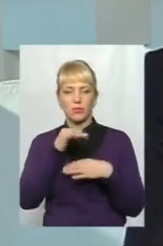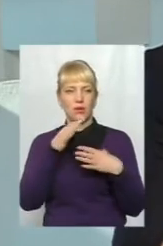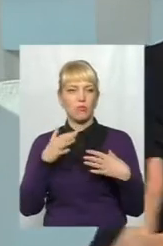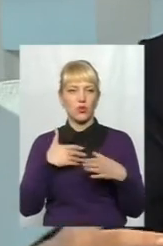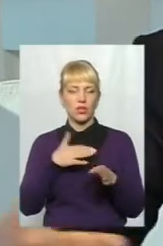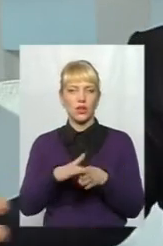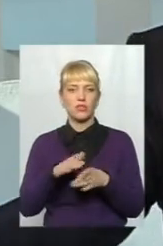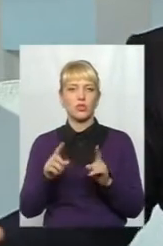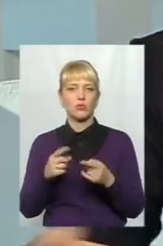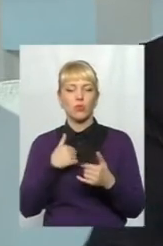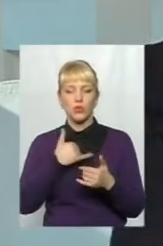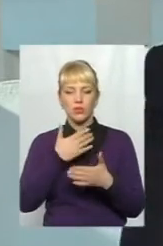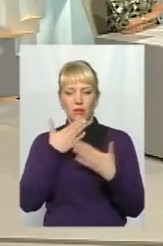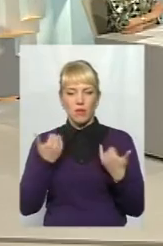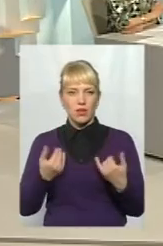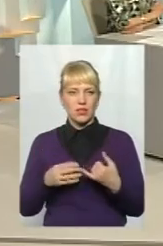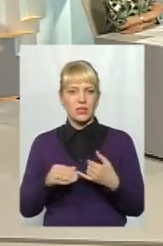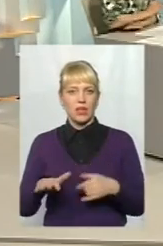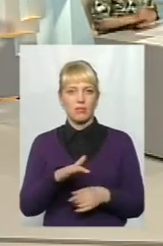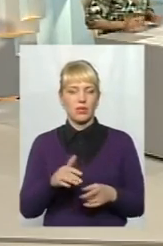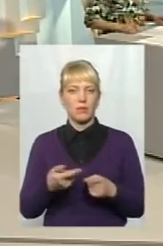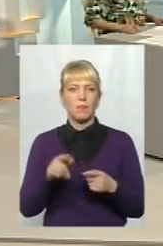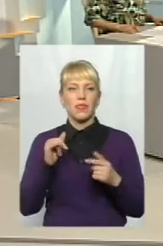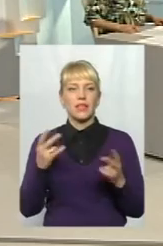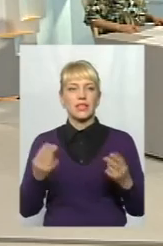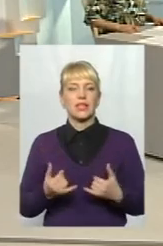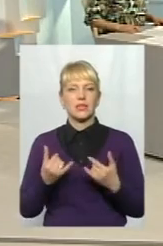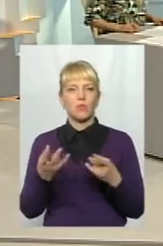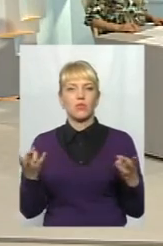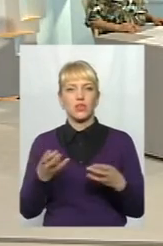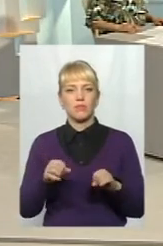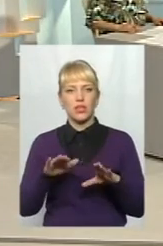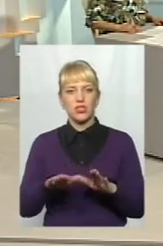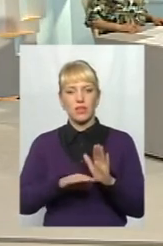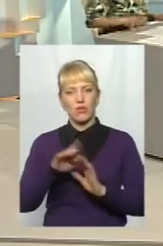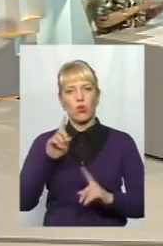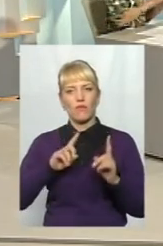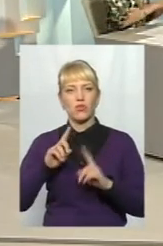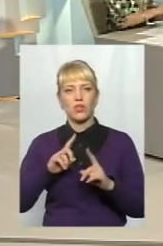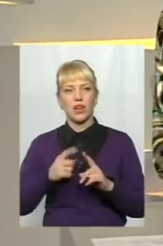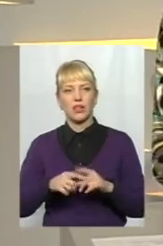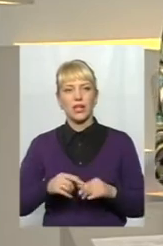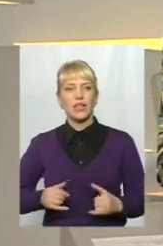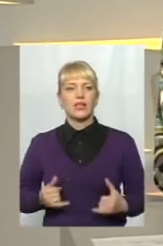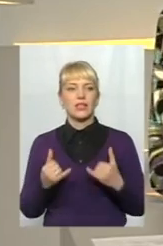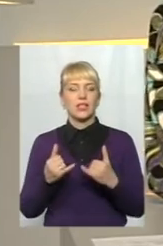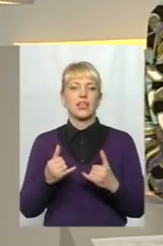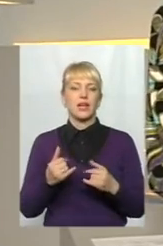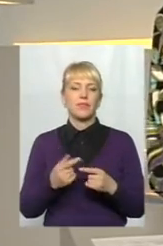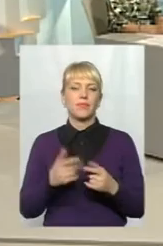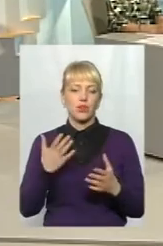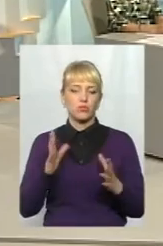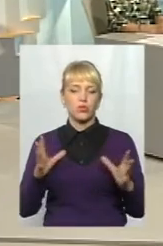реалізувати через те, що в нас немає, так як ви вже сказали. Для того потрібно ще й рішення Верховної Ради, власне, навіть для Якщо допровігне об'єднання